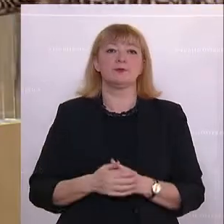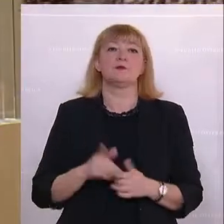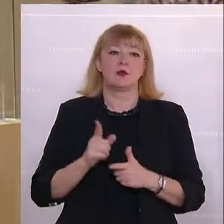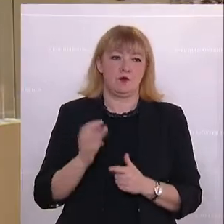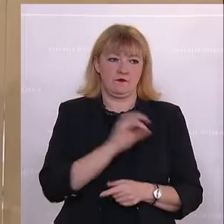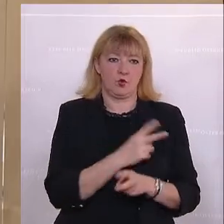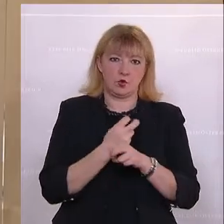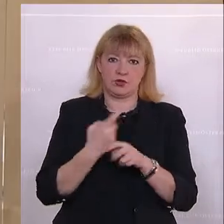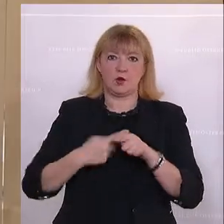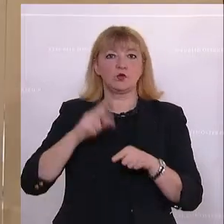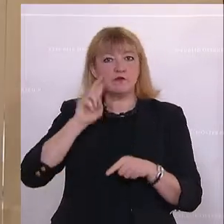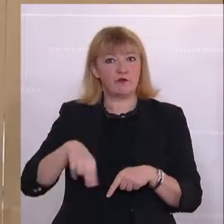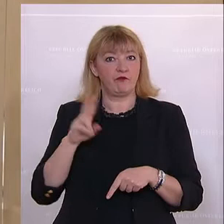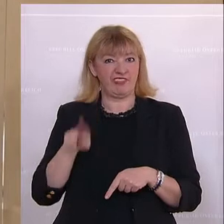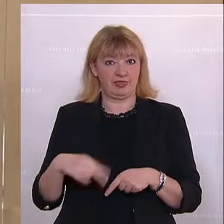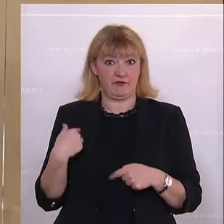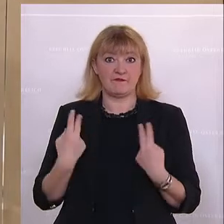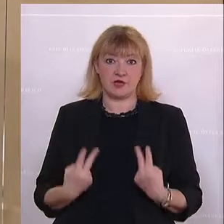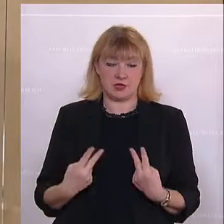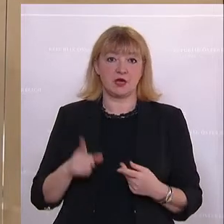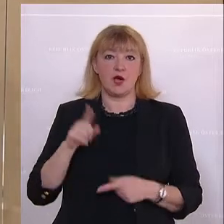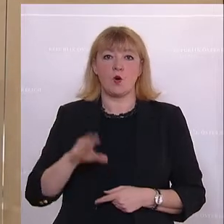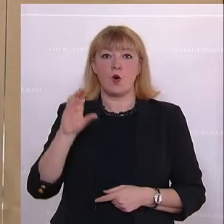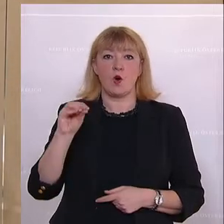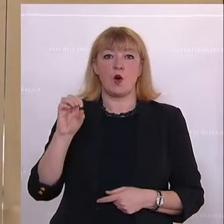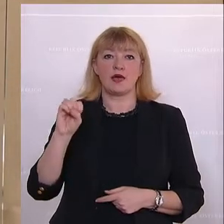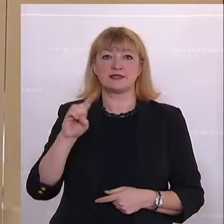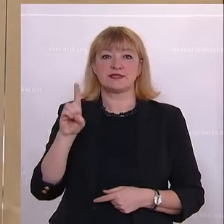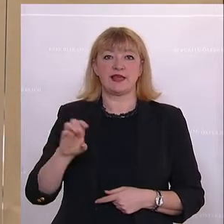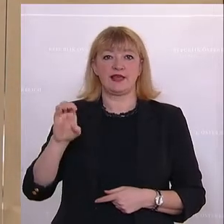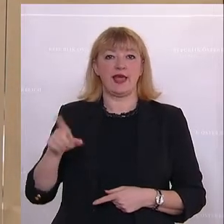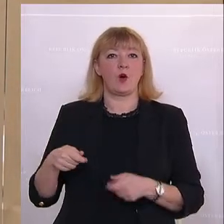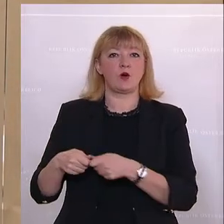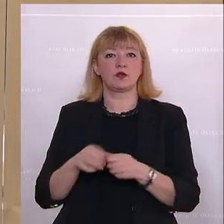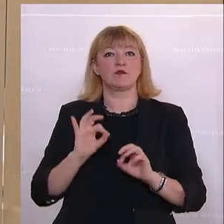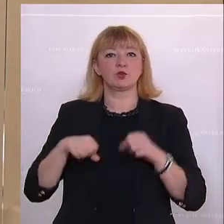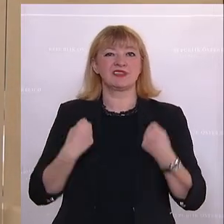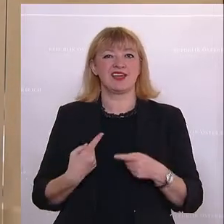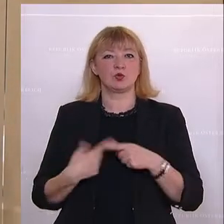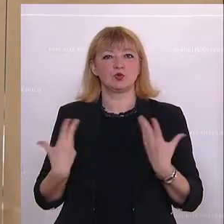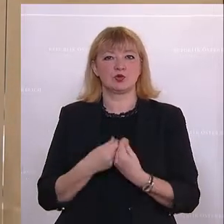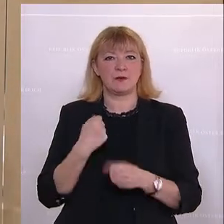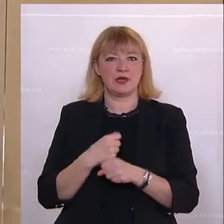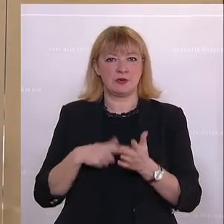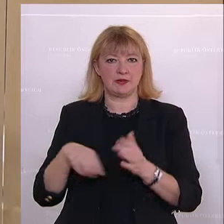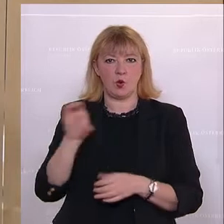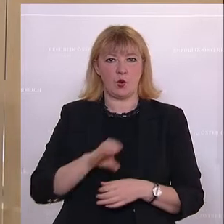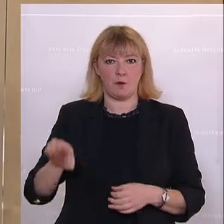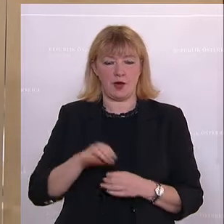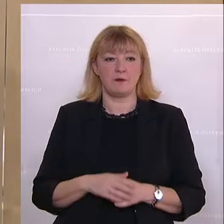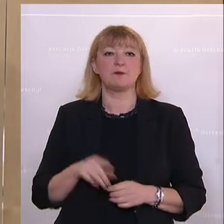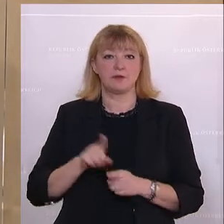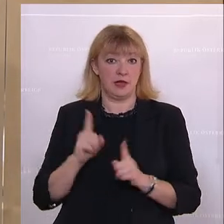Österreich und für Wien wichtig. Auch die OSCD, die Organisation für Sicherheit und Zusammenarbeit in Europa, ist in